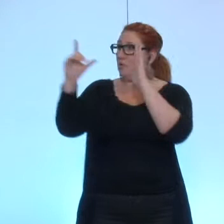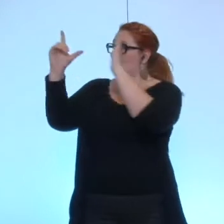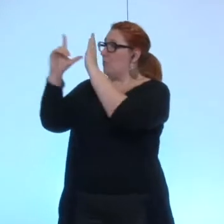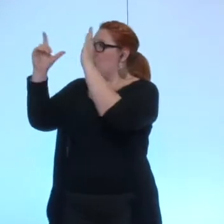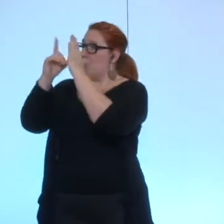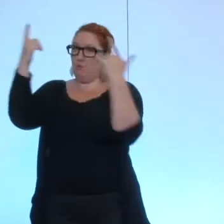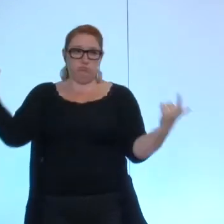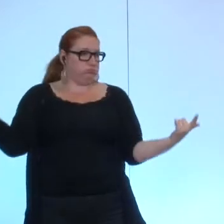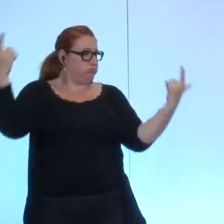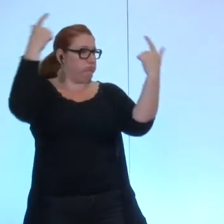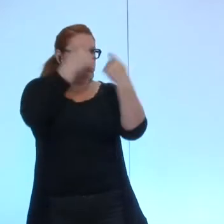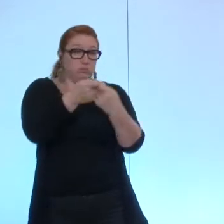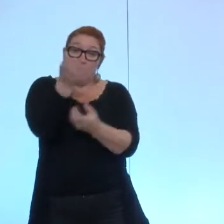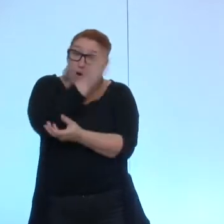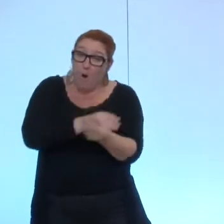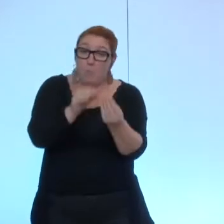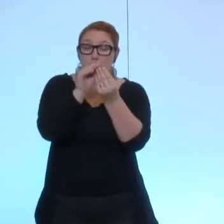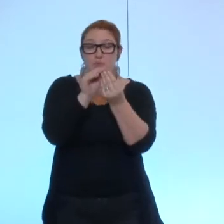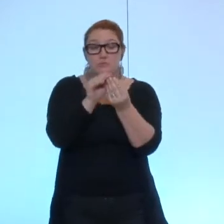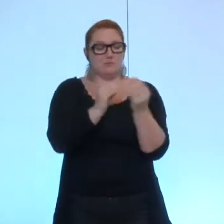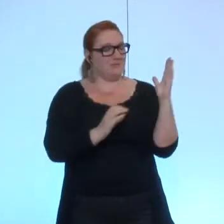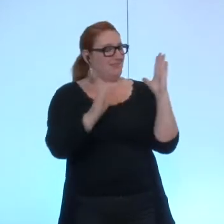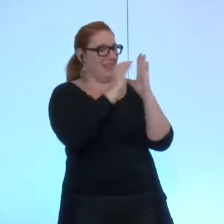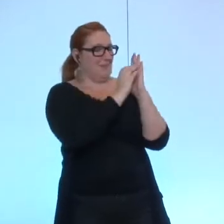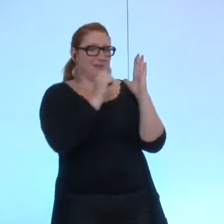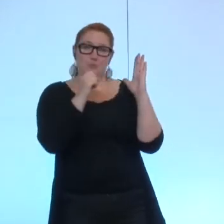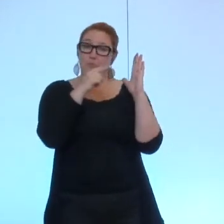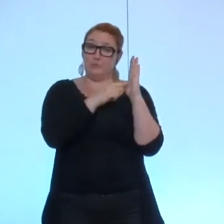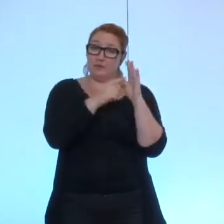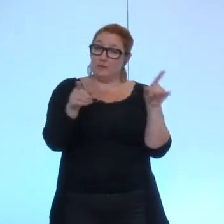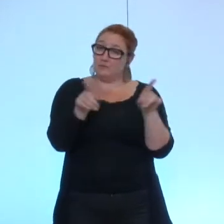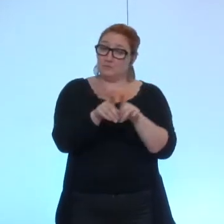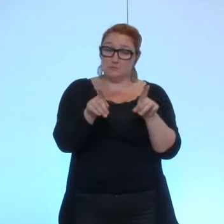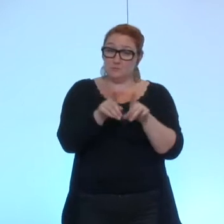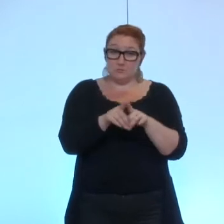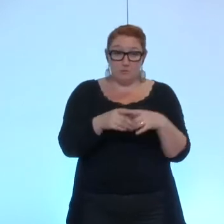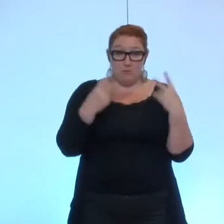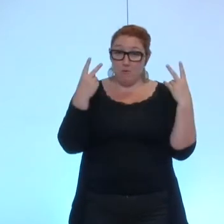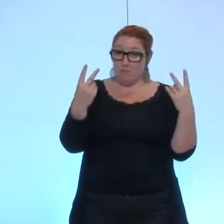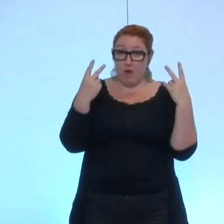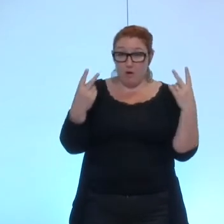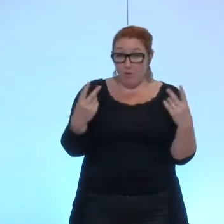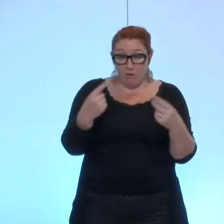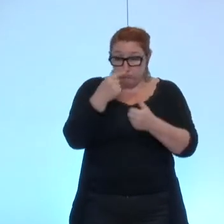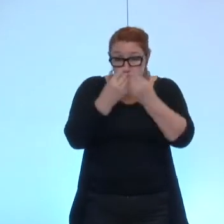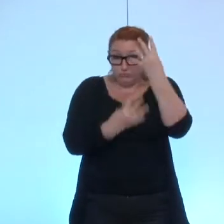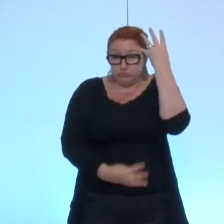législateur, cette délibération, elle est aussi légitime à plus d'un titre.